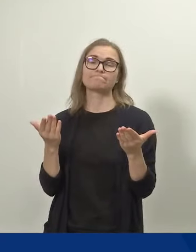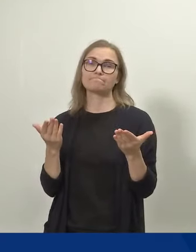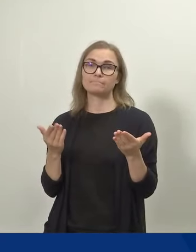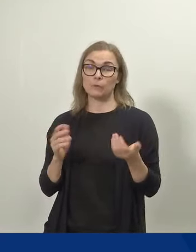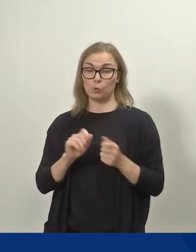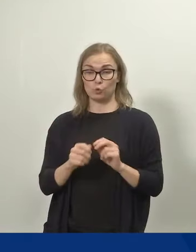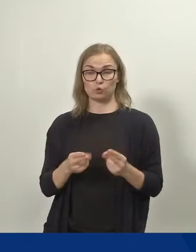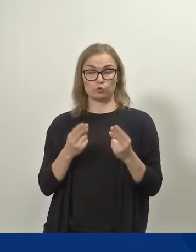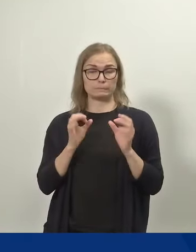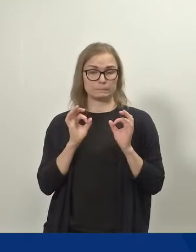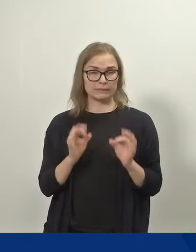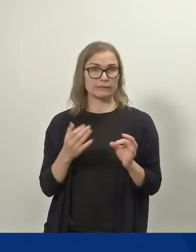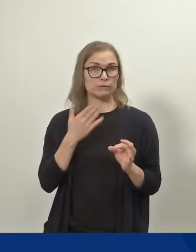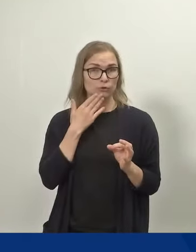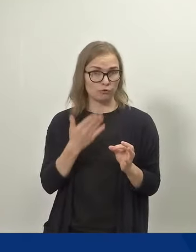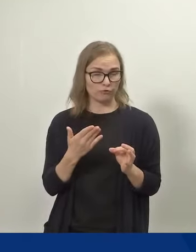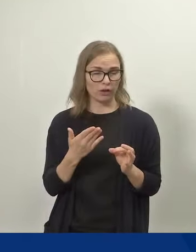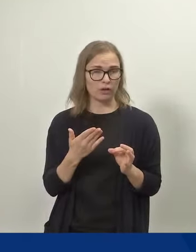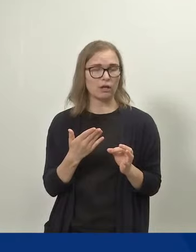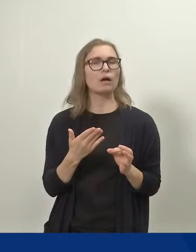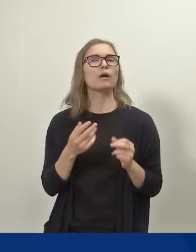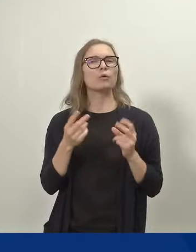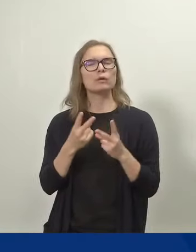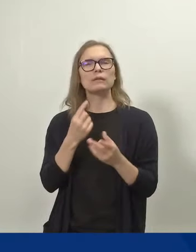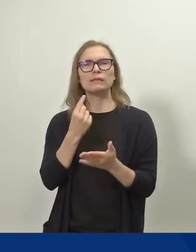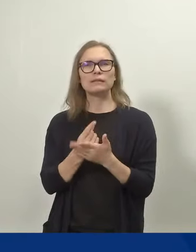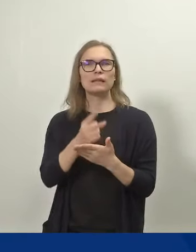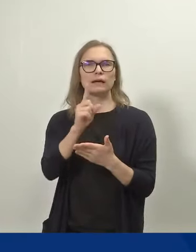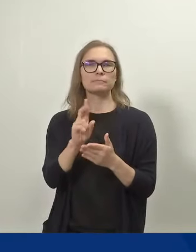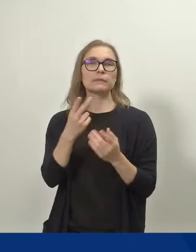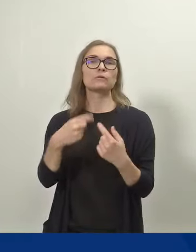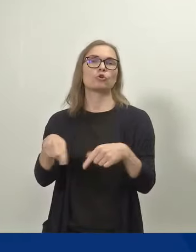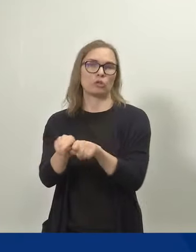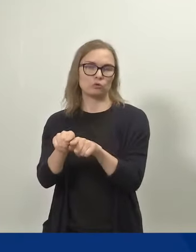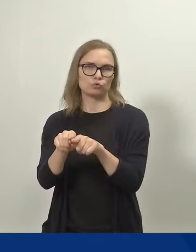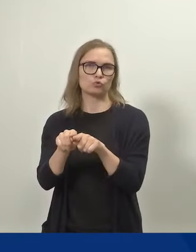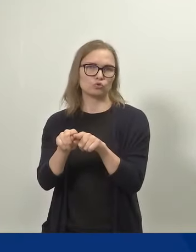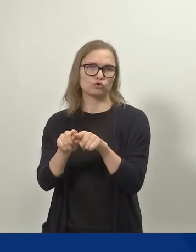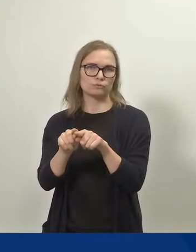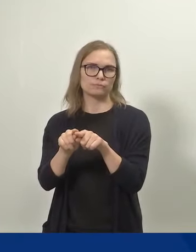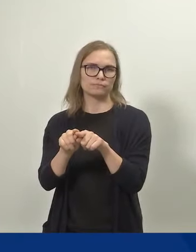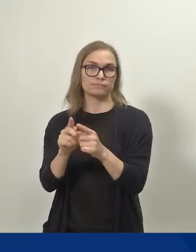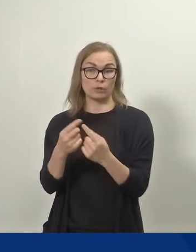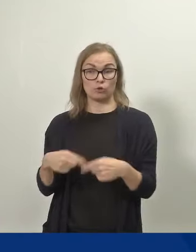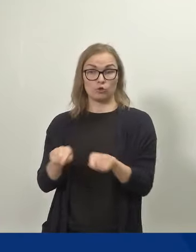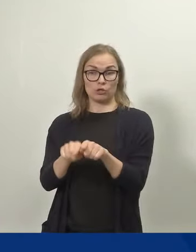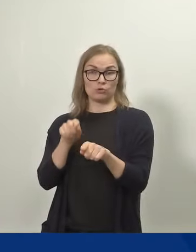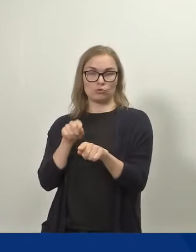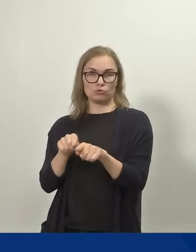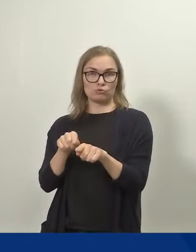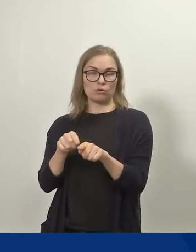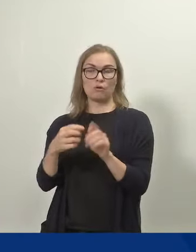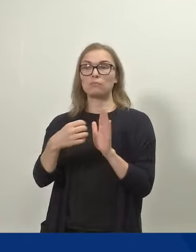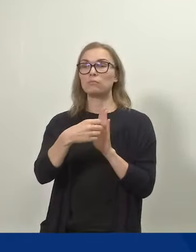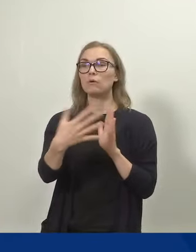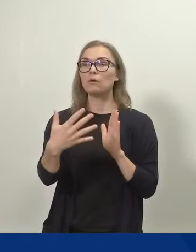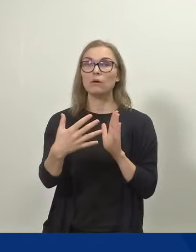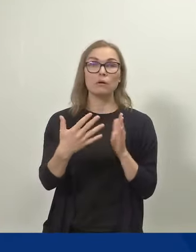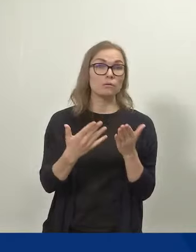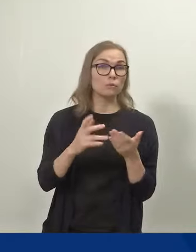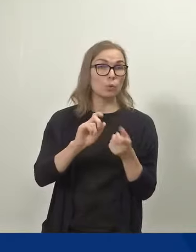on, niin toimeenpano kuitenkin ratkaisee paljon. Toimeenpano ratkaisee sen, kuinka hyvin